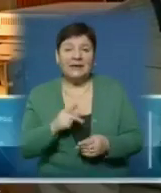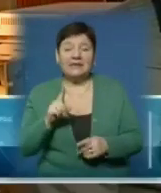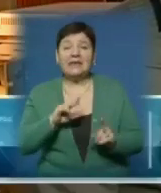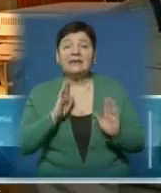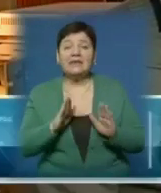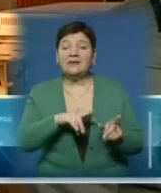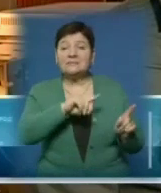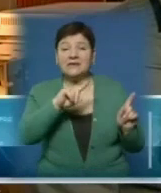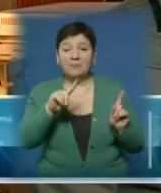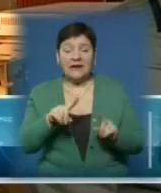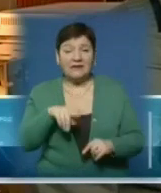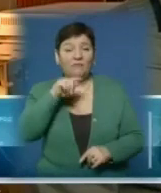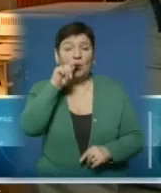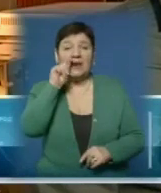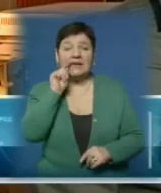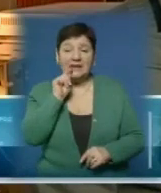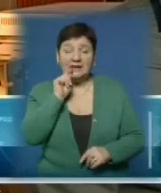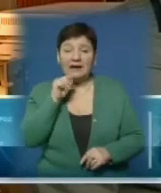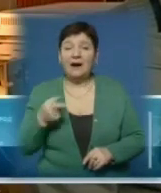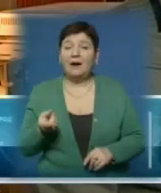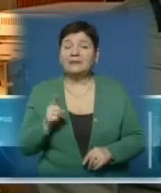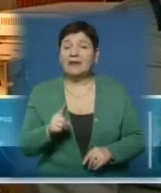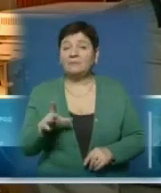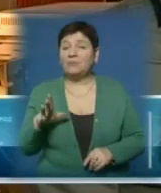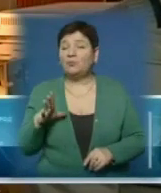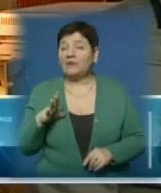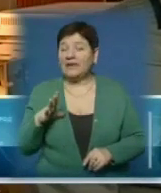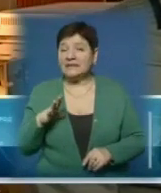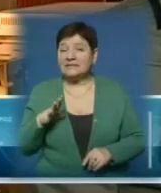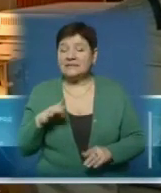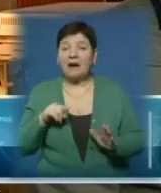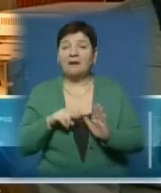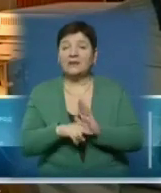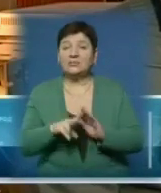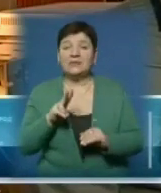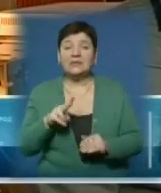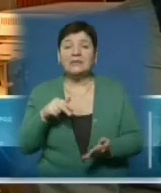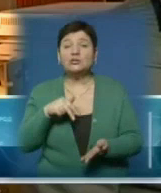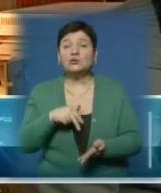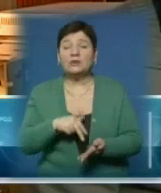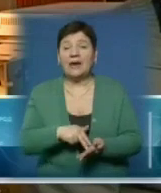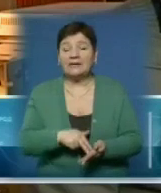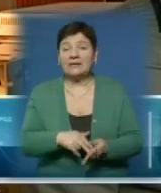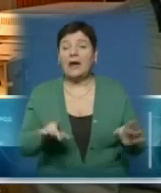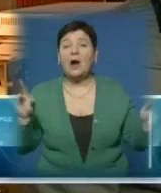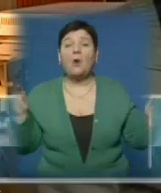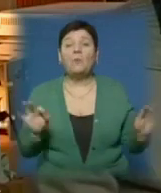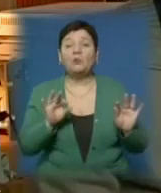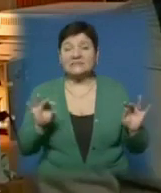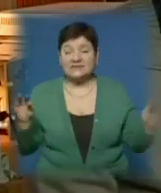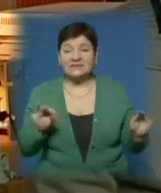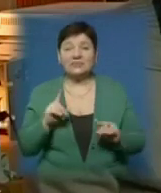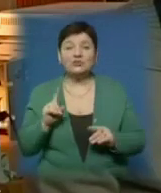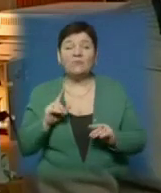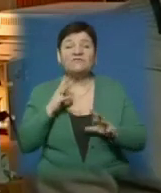Закарпатті, а взагалі в Україні, тому що там відбуваються речі, які стоять на вістрі музики взагалі. Все, що в